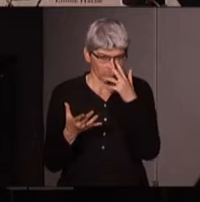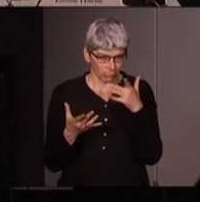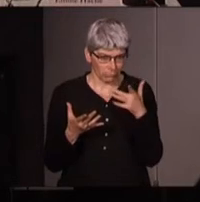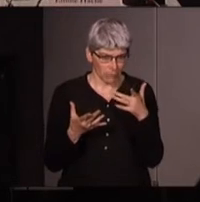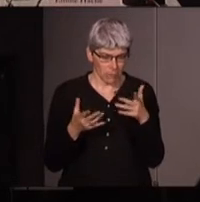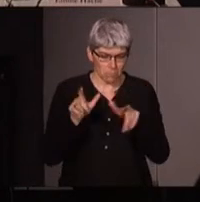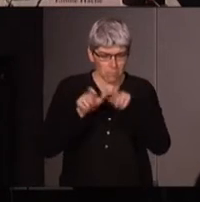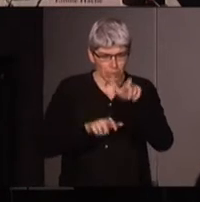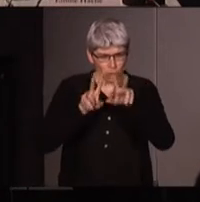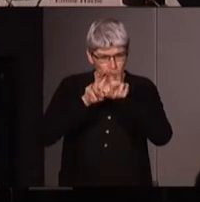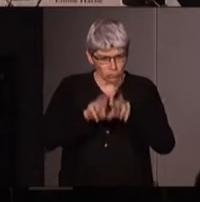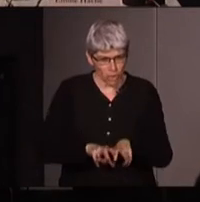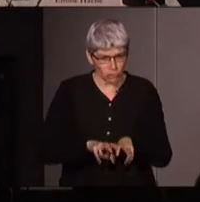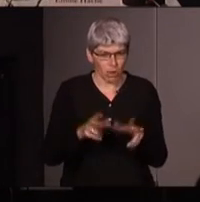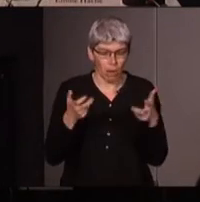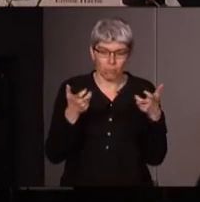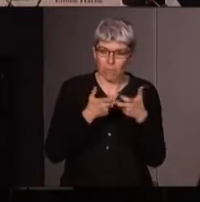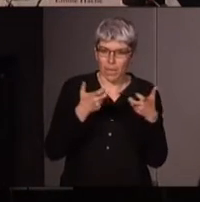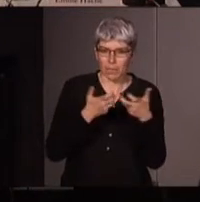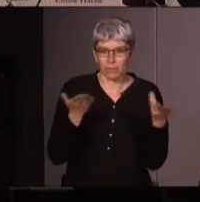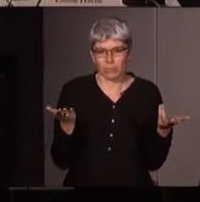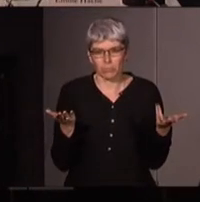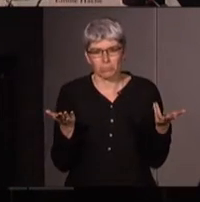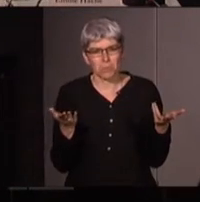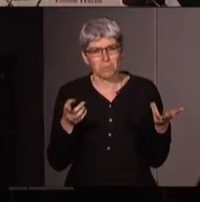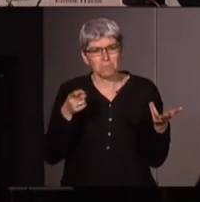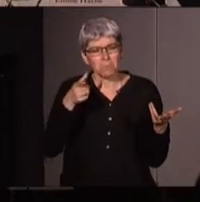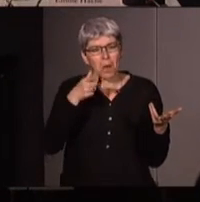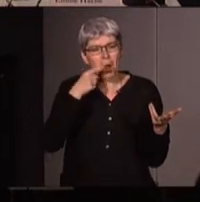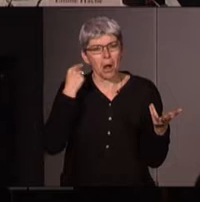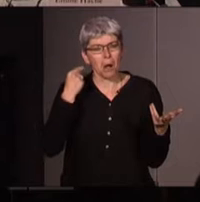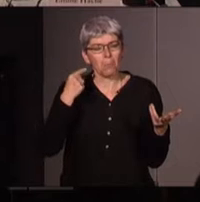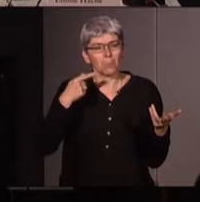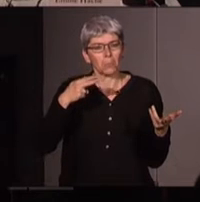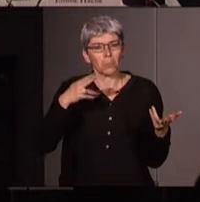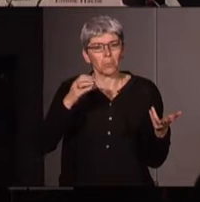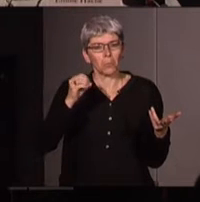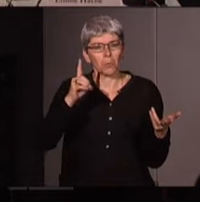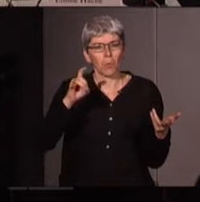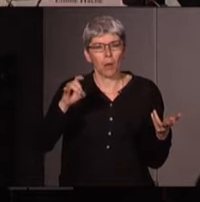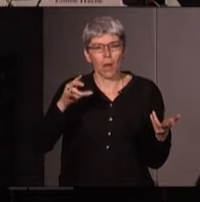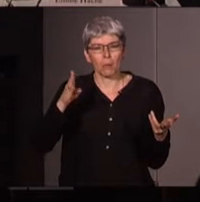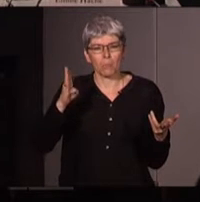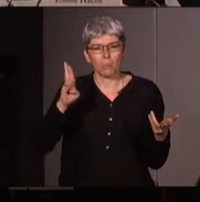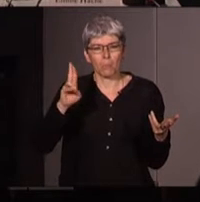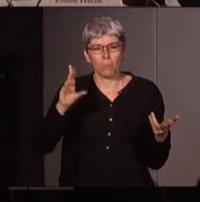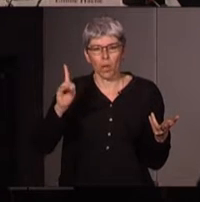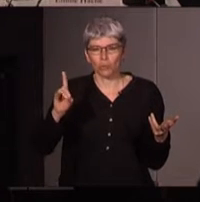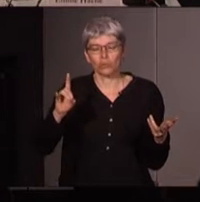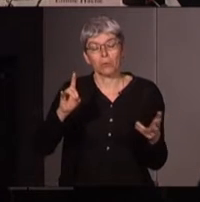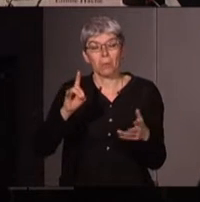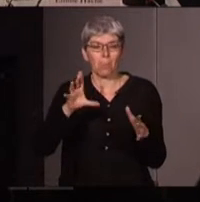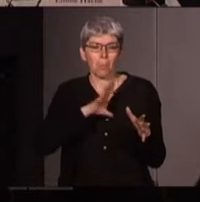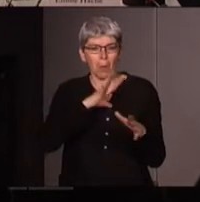des chercheurs comme un certain Noël Birch qui est prof de cinéma à Lille